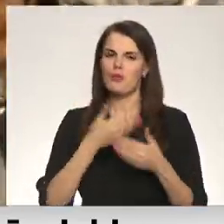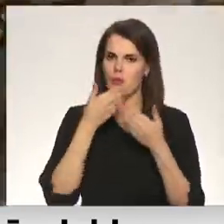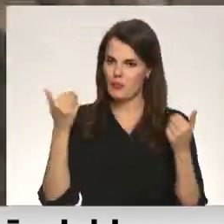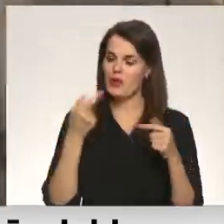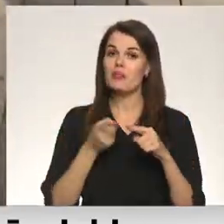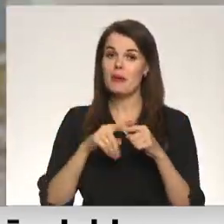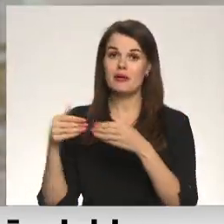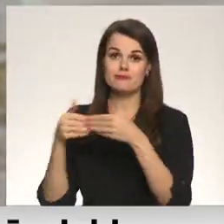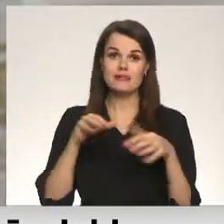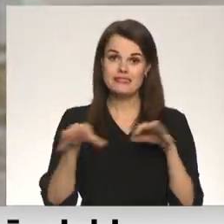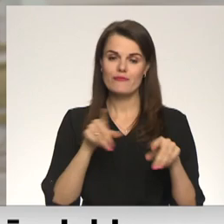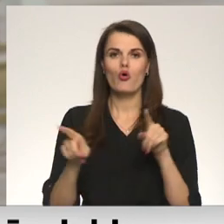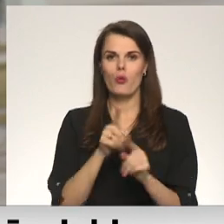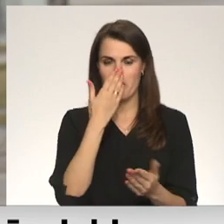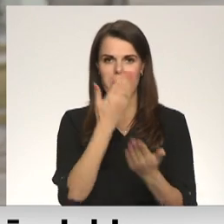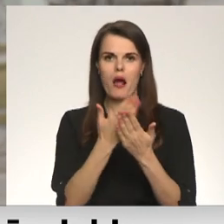veterinārārstam.